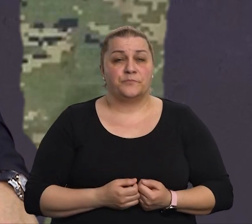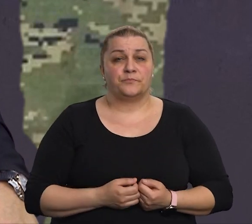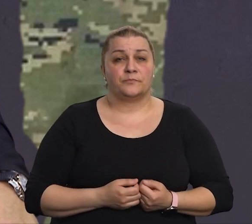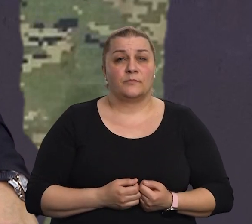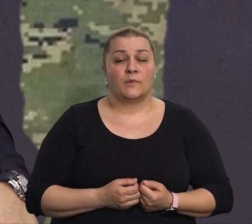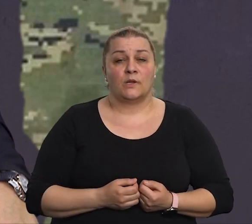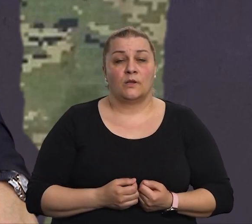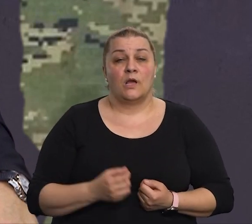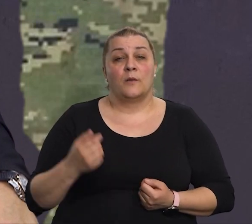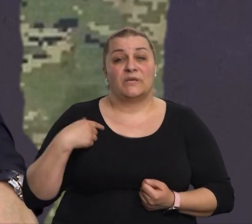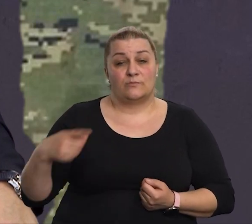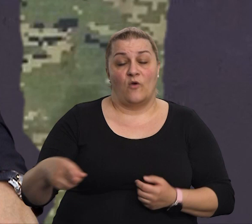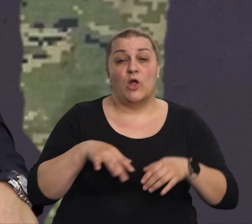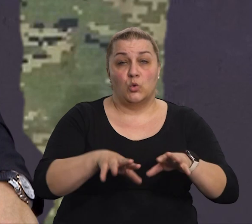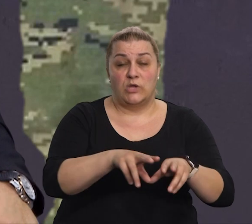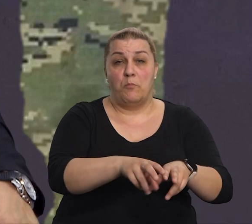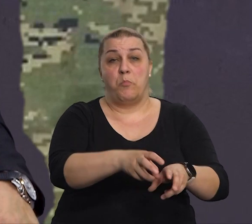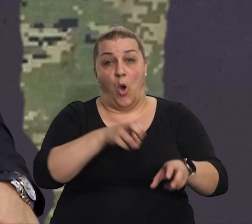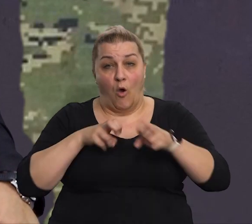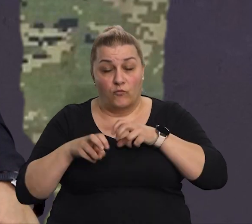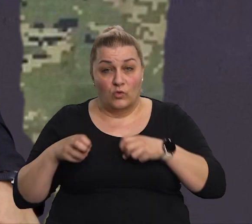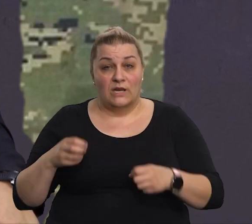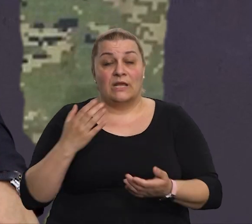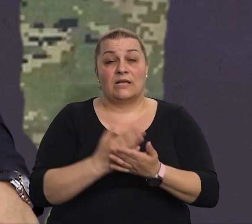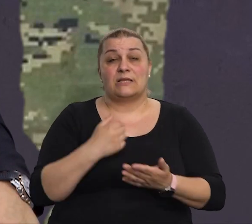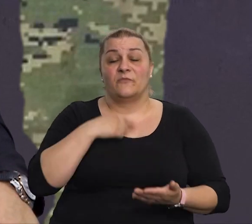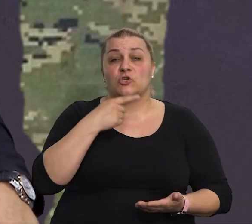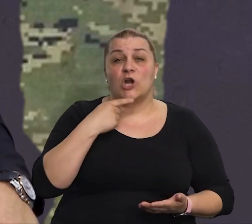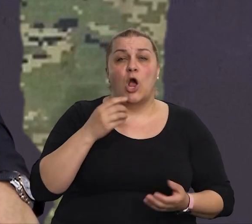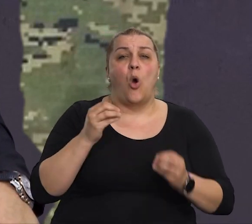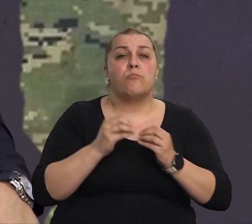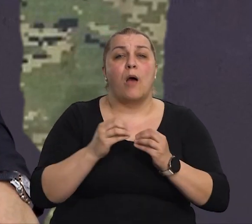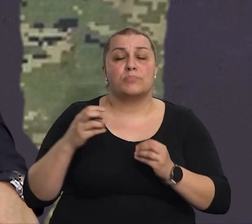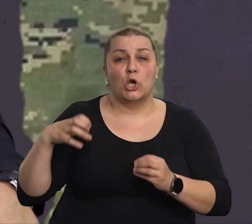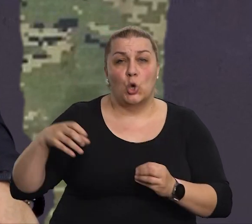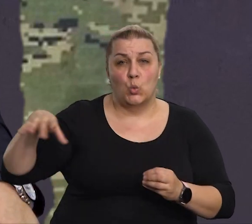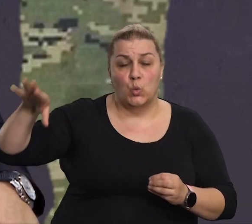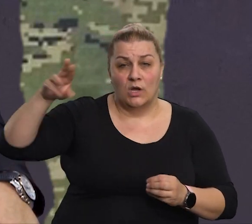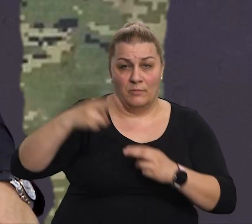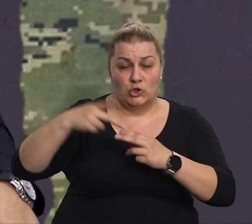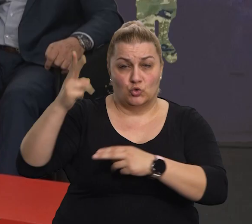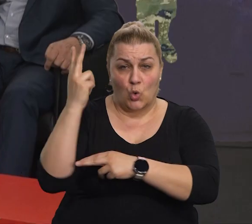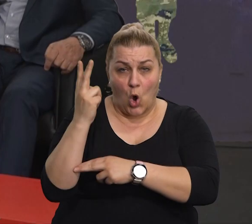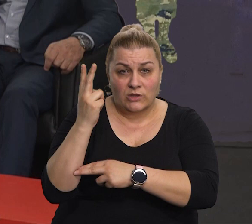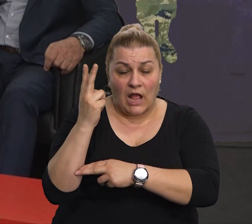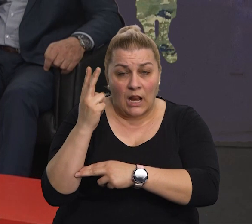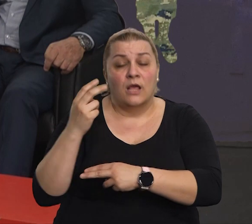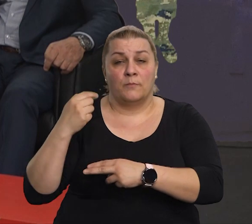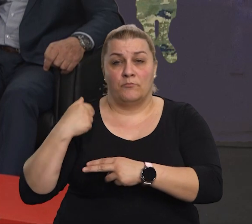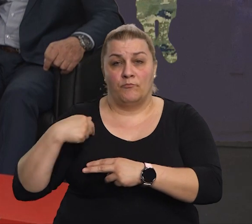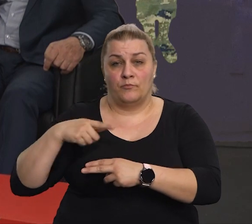nakon što smo povukli ljude, reka sam na Babi Kuk, u taj hotel, ja sam krenio